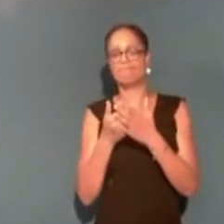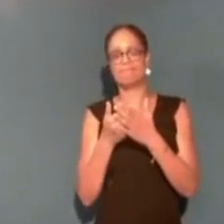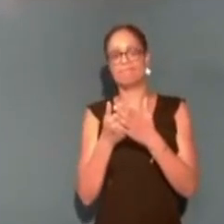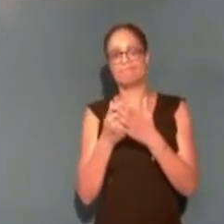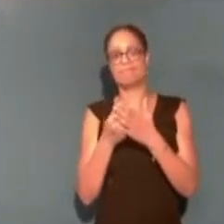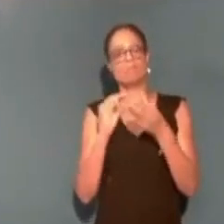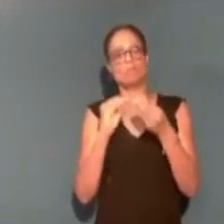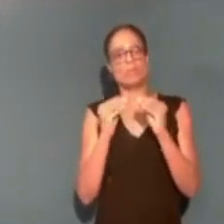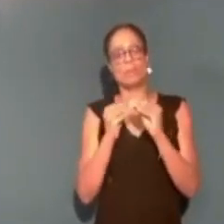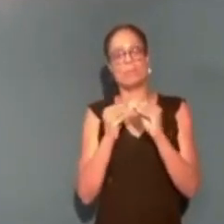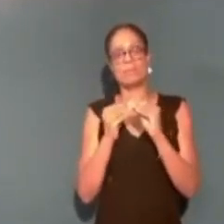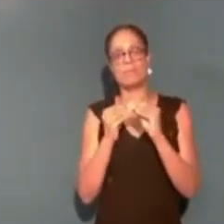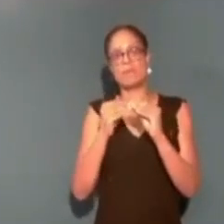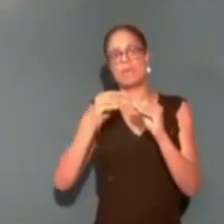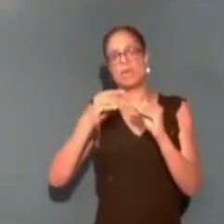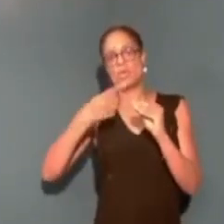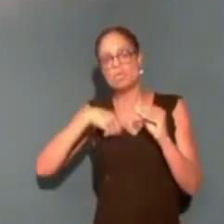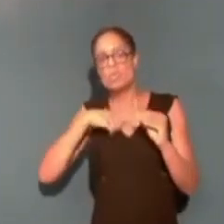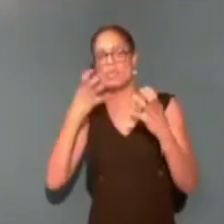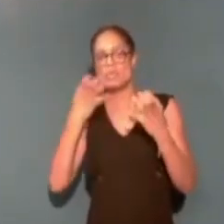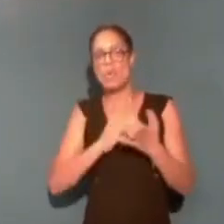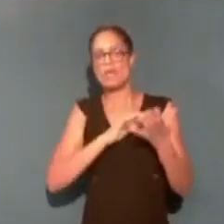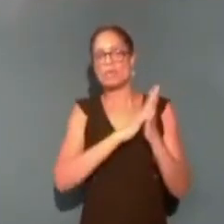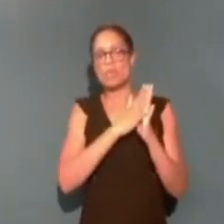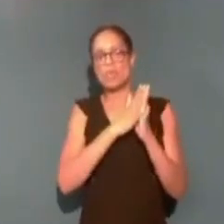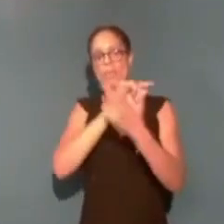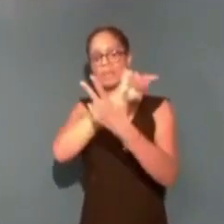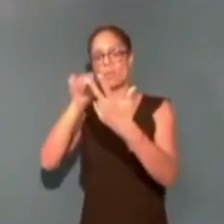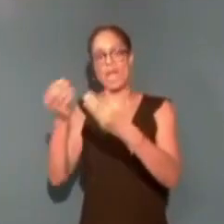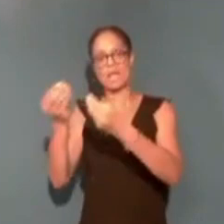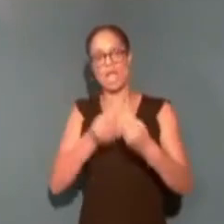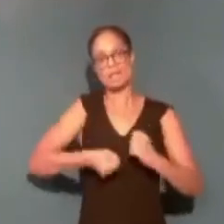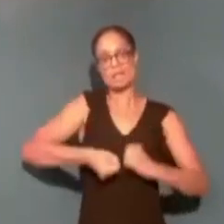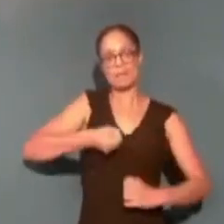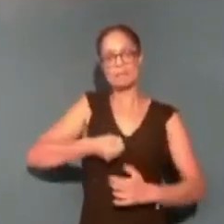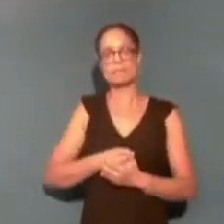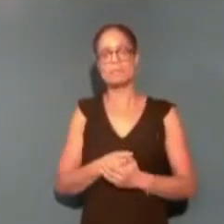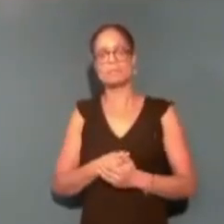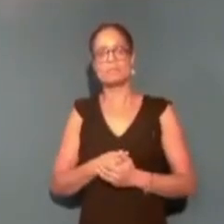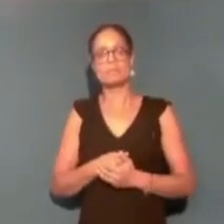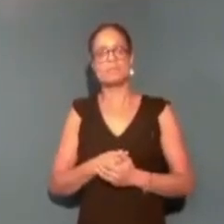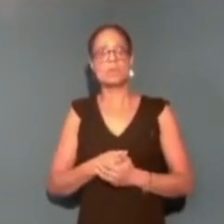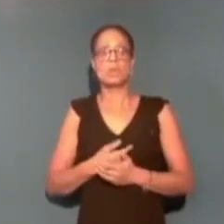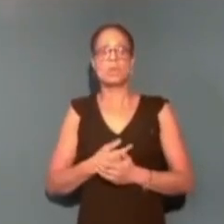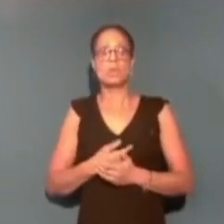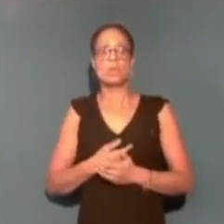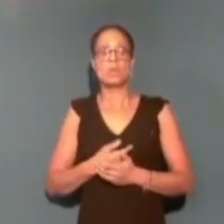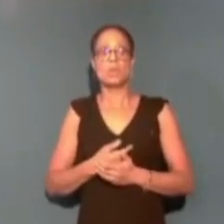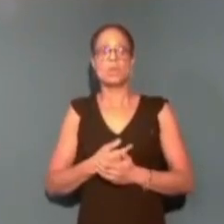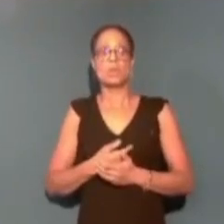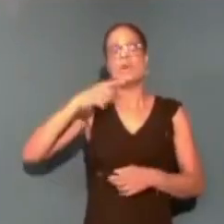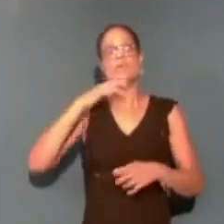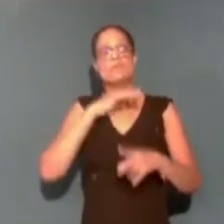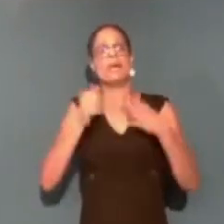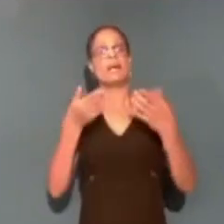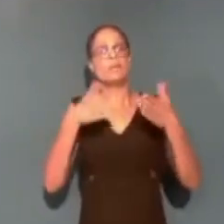à tout ce que nous souhaitons faire en termes d'évolution. Tout comme vous, nous avons fait l'expérience de faire des réunions avec la